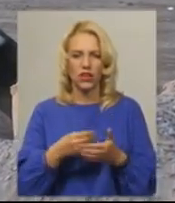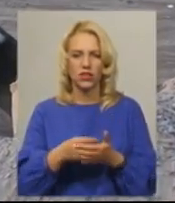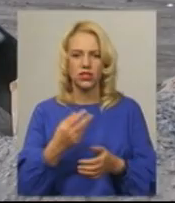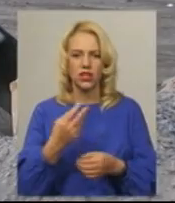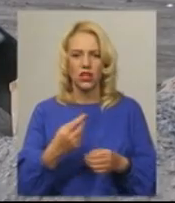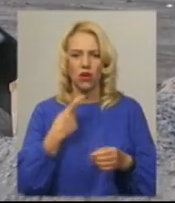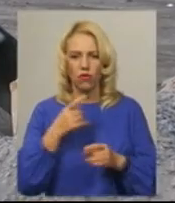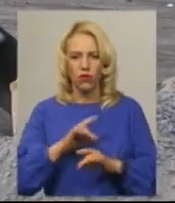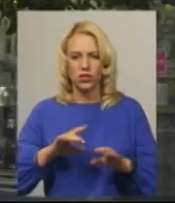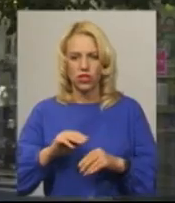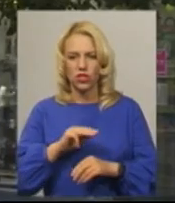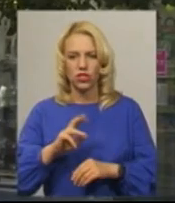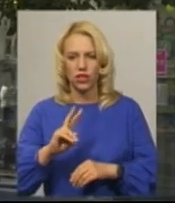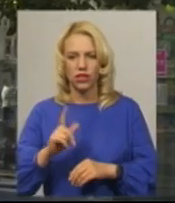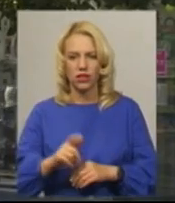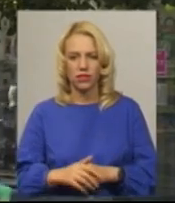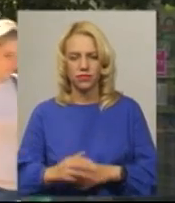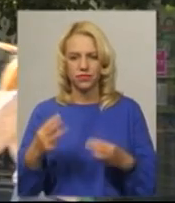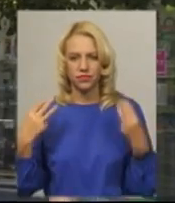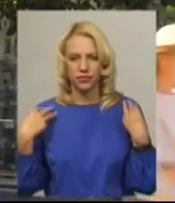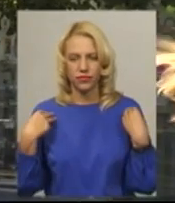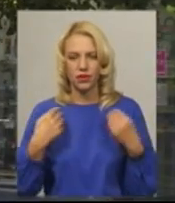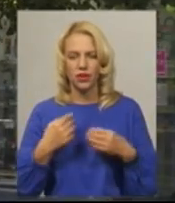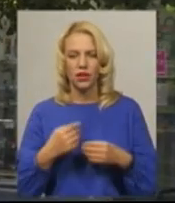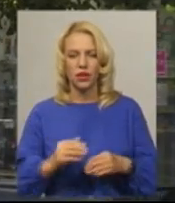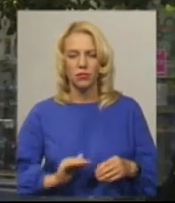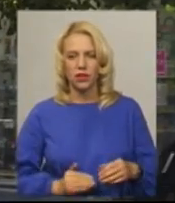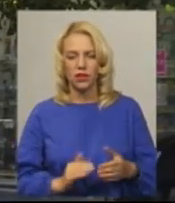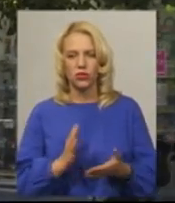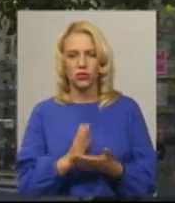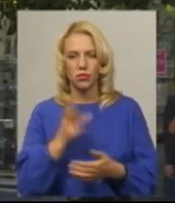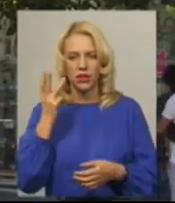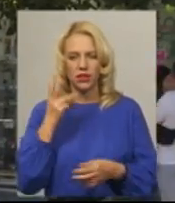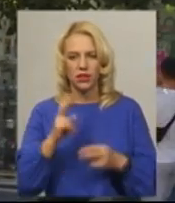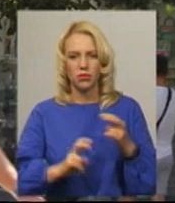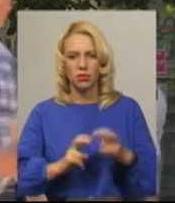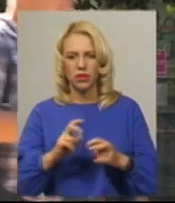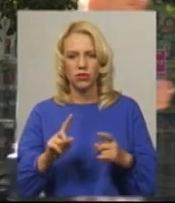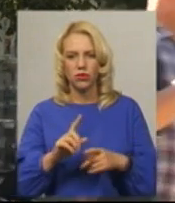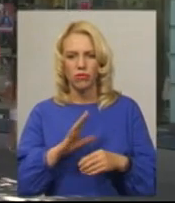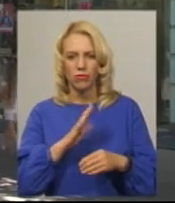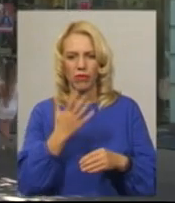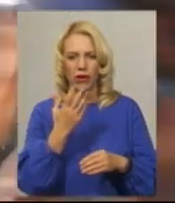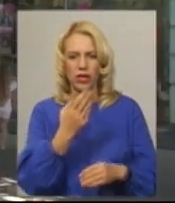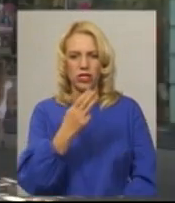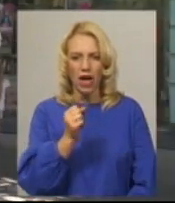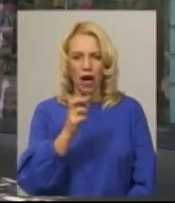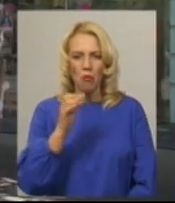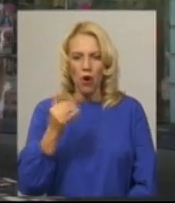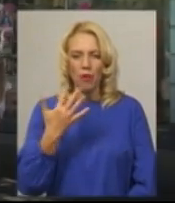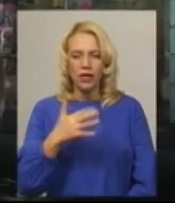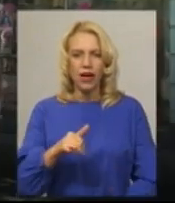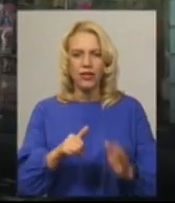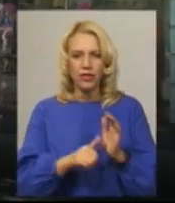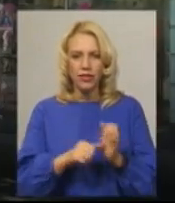житлово-комунального господарства Василь Новачок. Підрядником є хмельницьке підприємство ШБУ-56. Роботи по цьому об